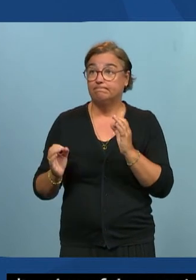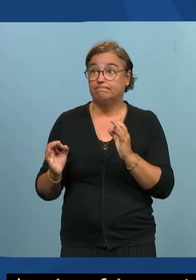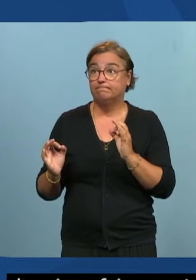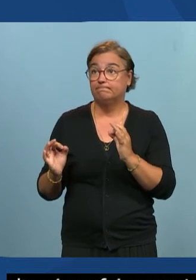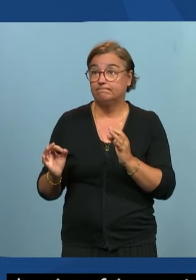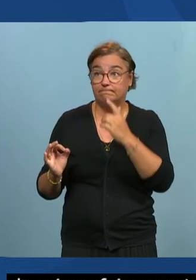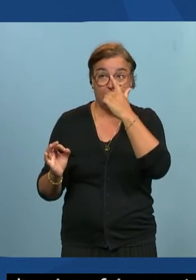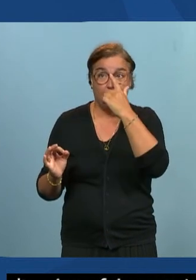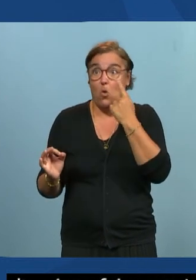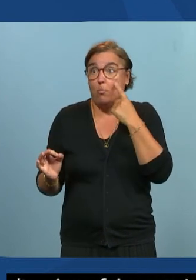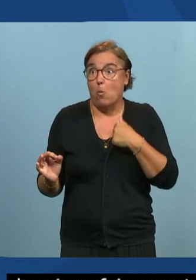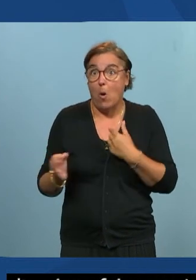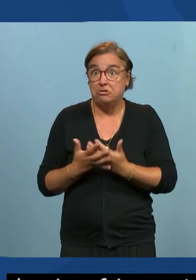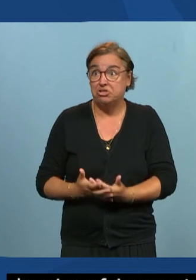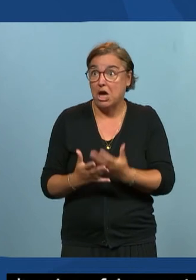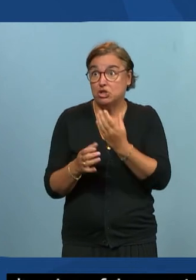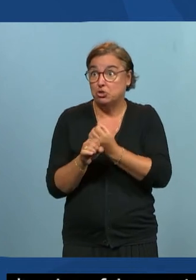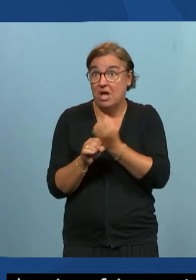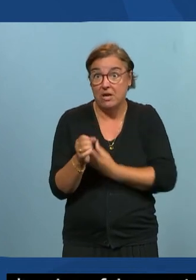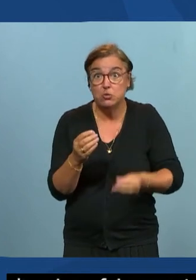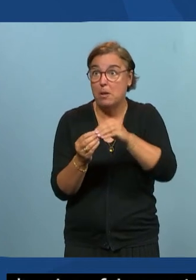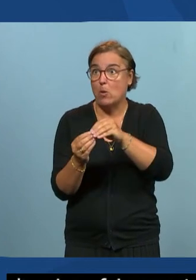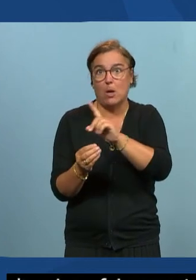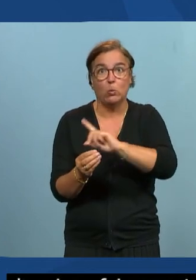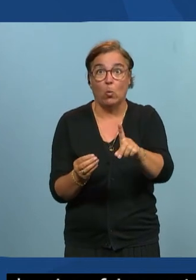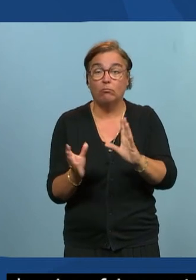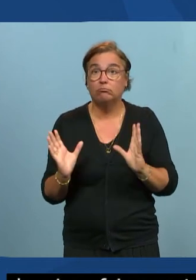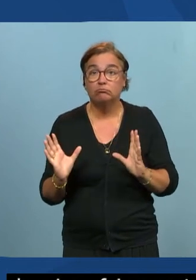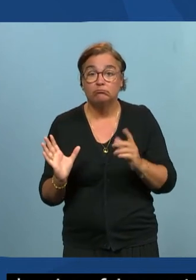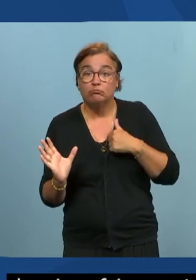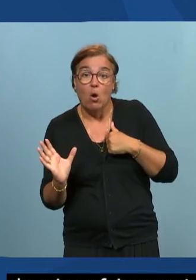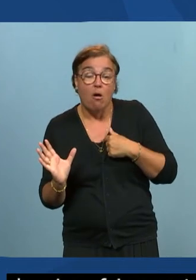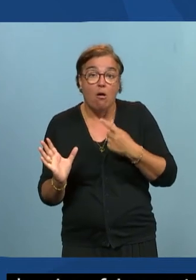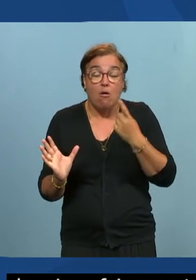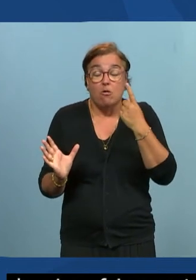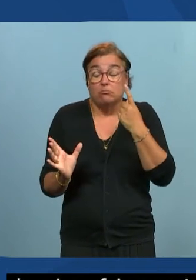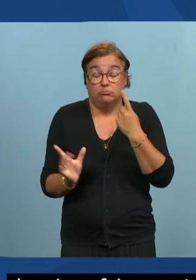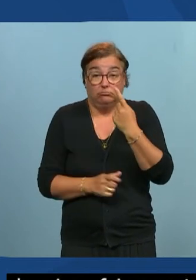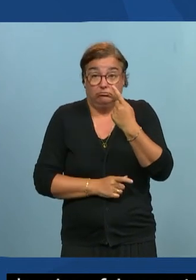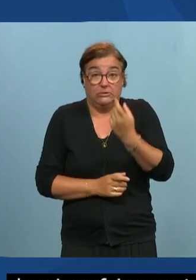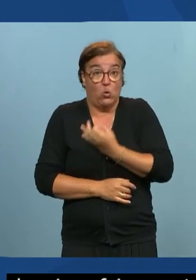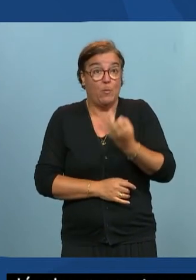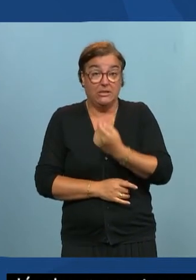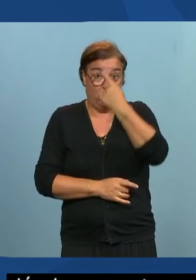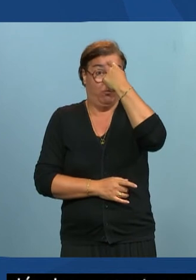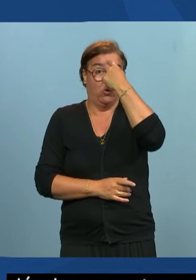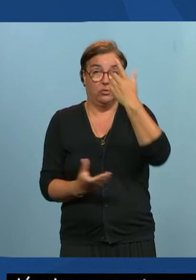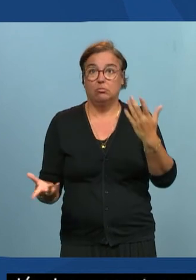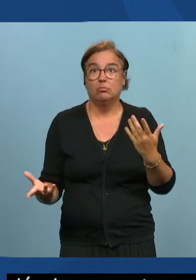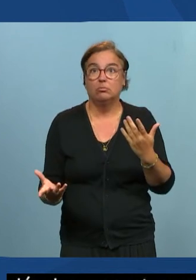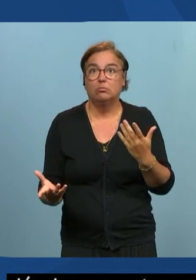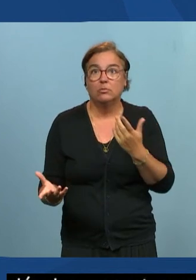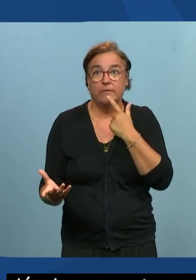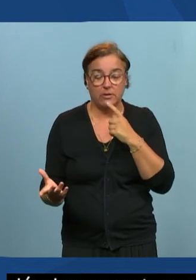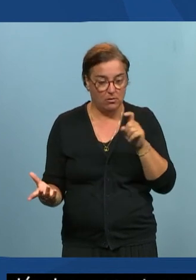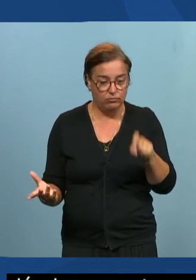pour moi ce n pas vraiment une charge supplémentaire parce qu'en fait moi j'y pense maintenant systématiquement en jeu je fais un